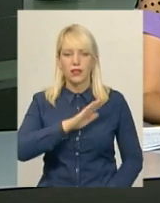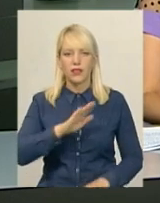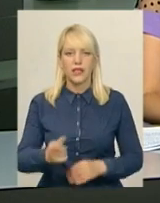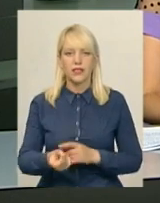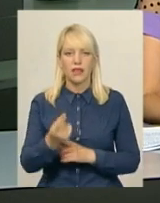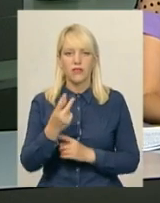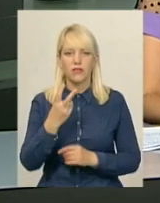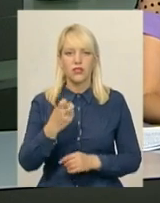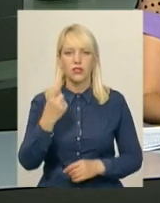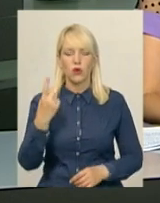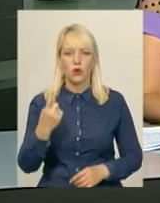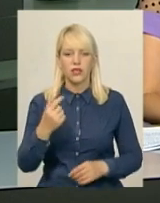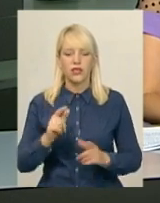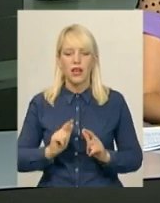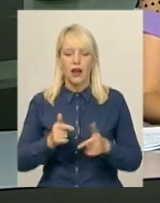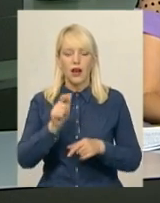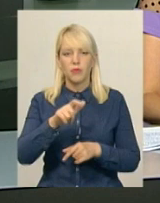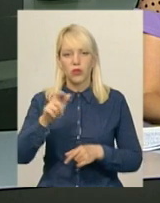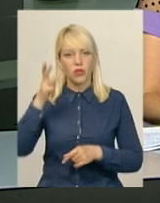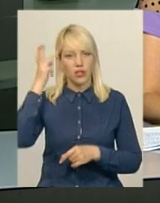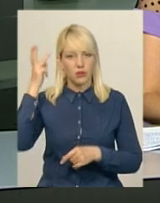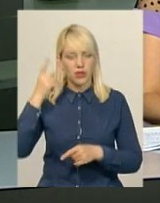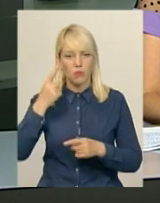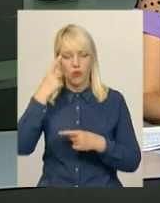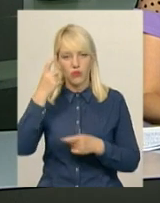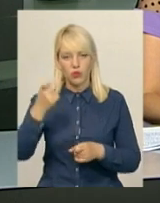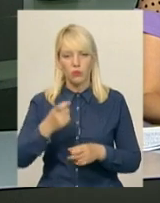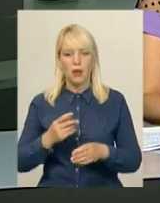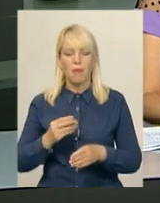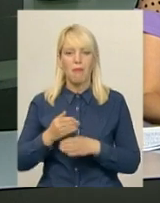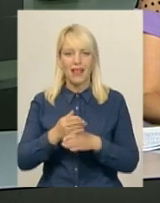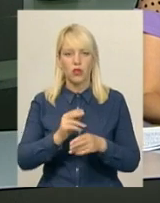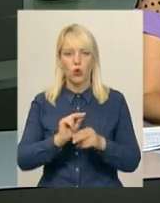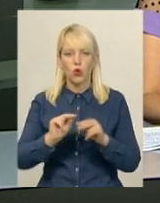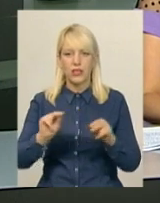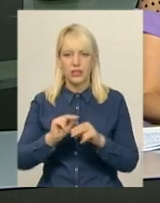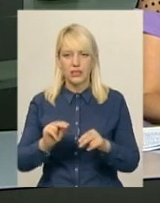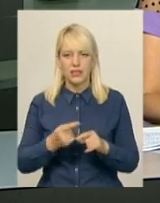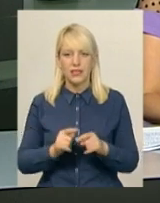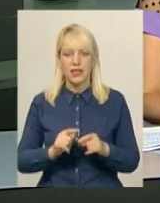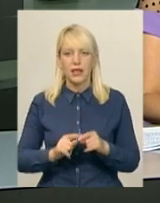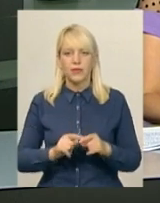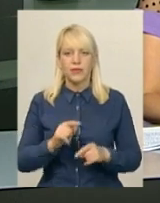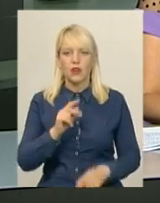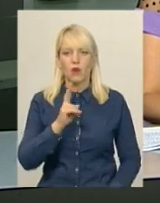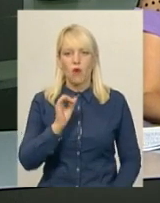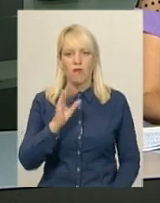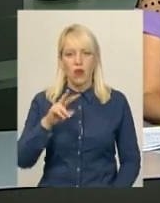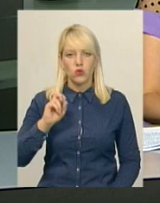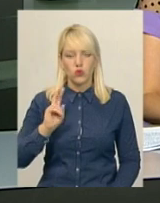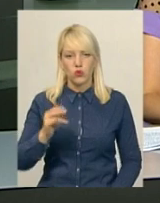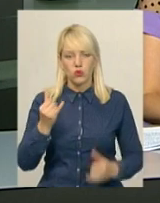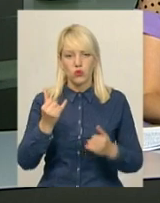'явився 201 абітурієнт з Хмельниччини, повідомила методист Вінницького регіонального центру оцінювання якості освіти Юрина Ковальчук.